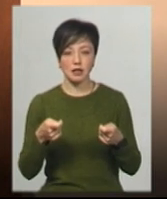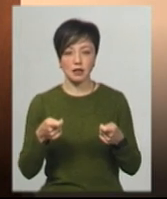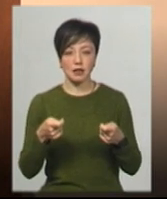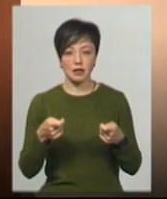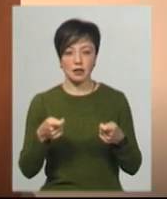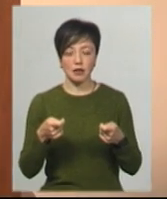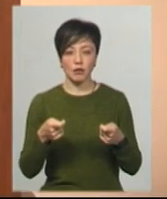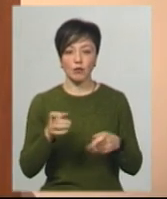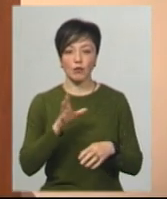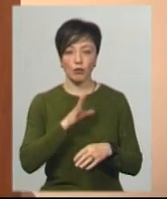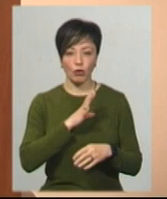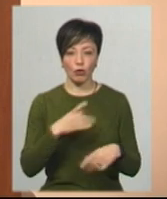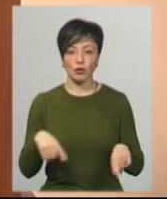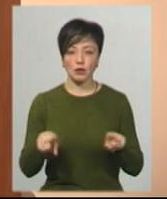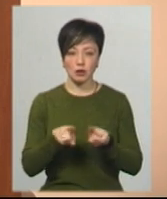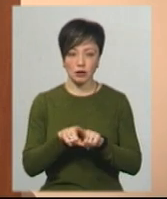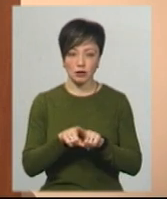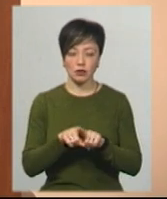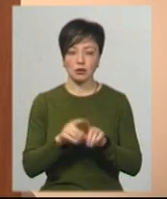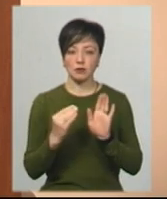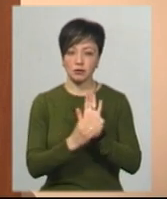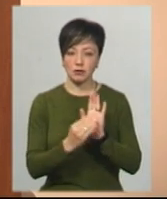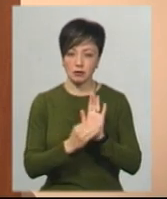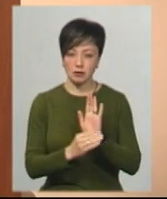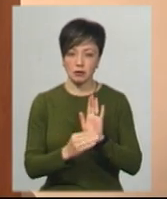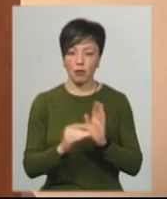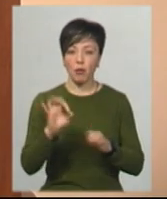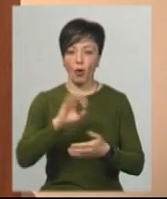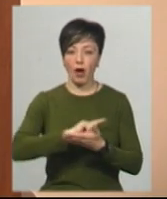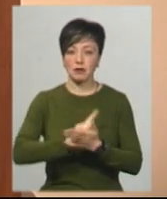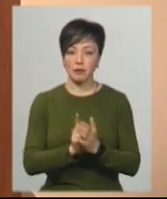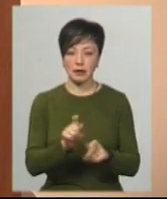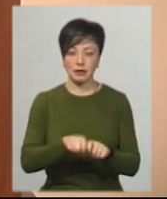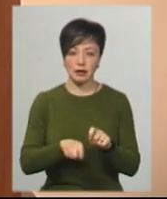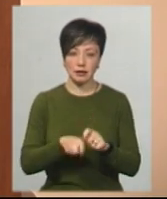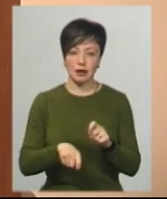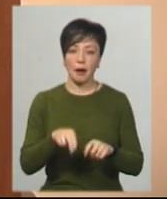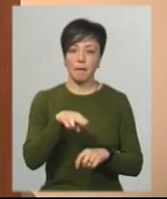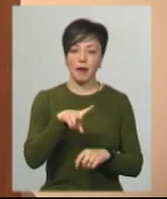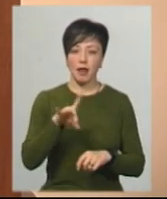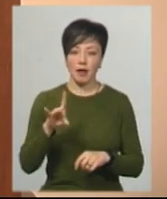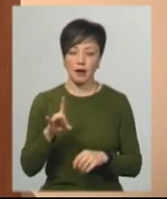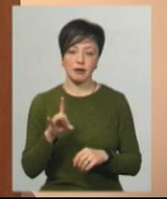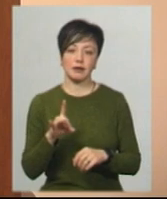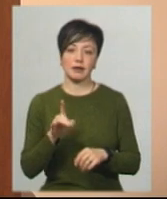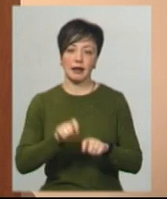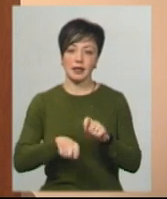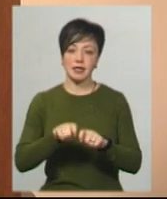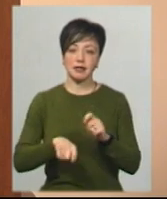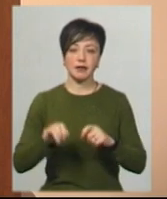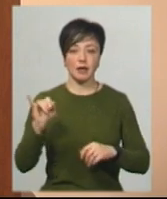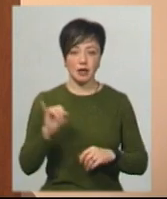в якій була теж позиція щодо експрес-тестів, до тестів ПЛР-системи. І